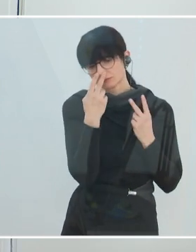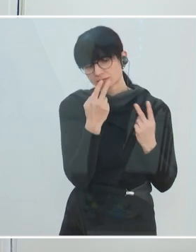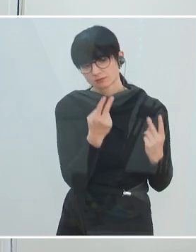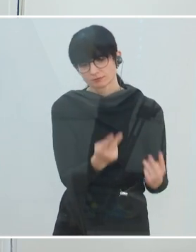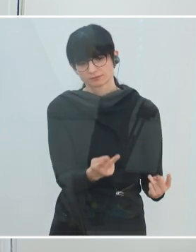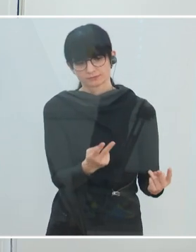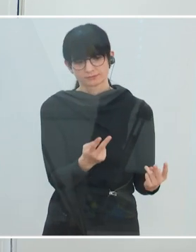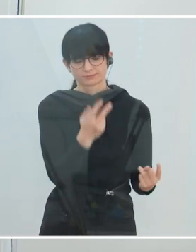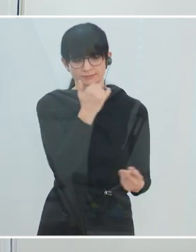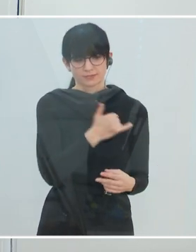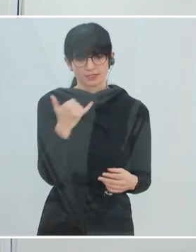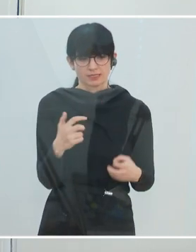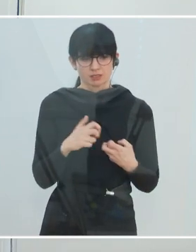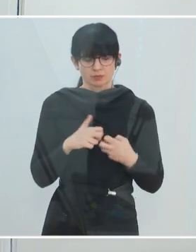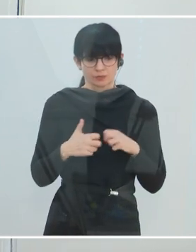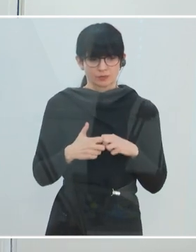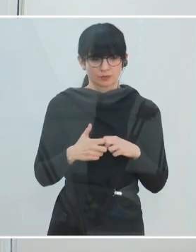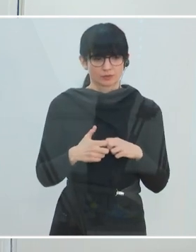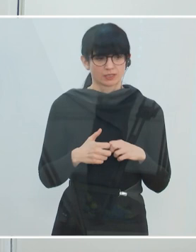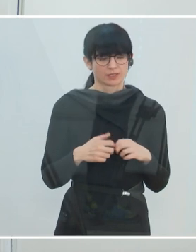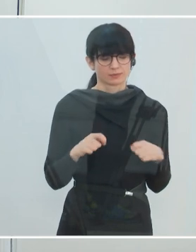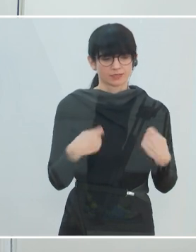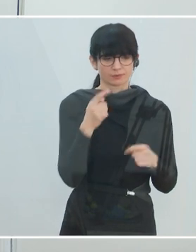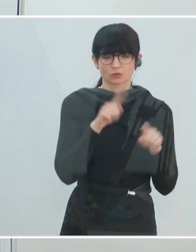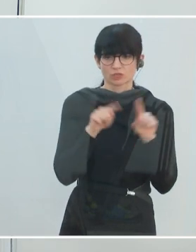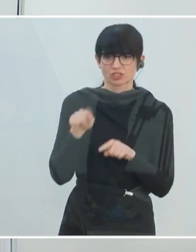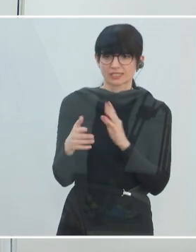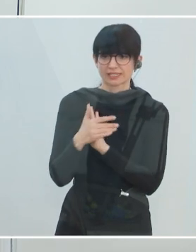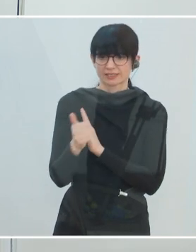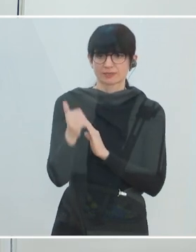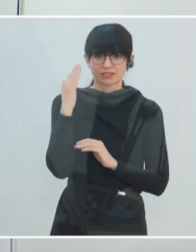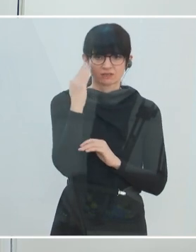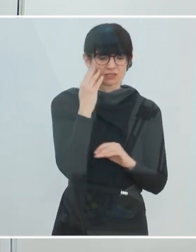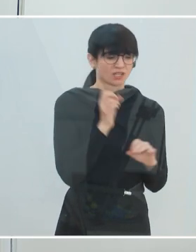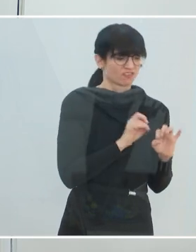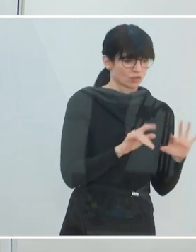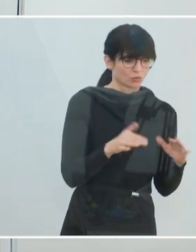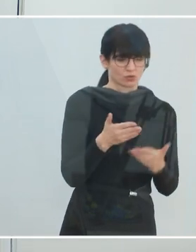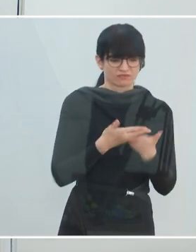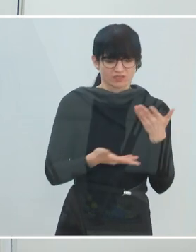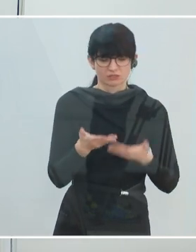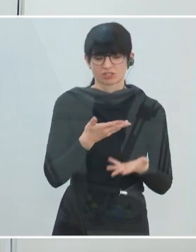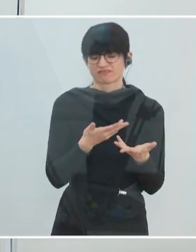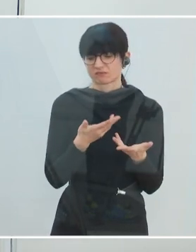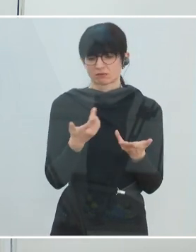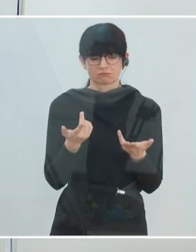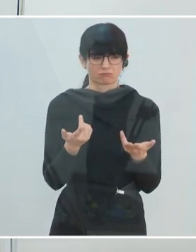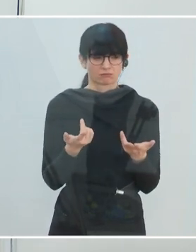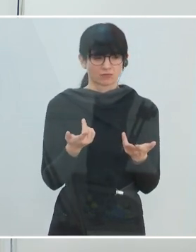dass zu jeder Problemlage es verschiedene Expertisen gibt, aus virologischer Seite, aus wirtschaftlicher Seite, aus